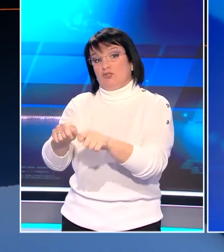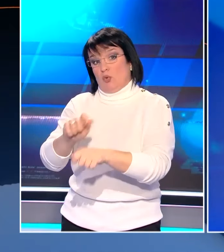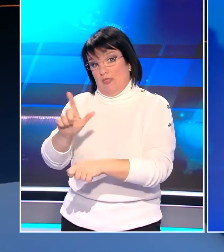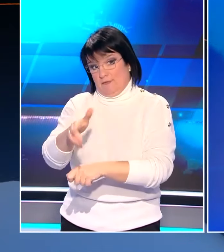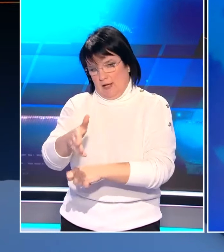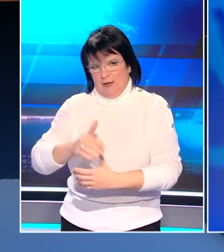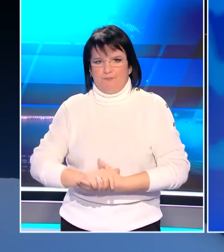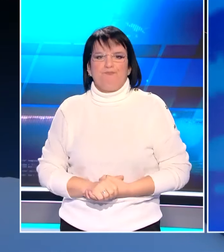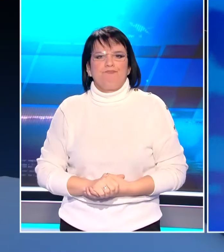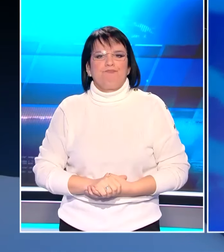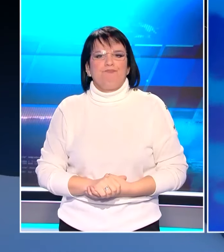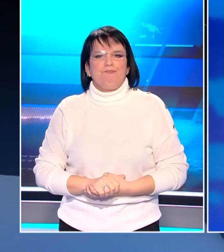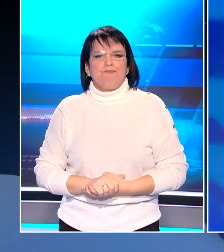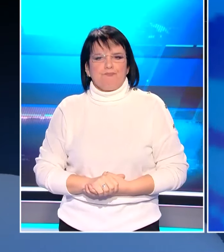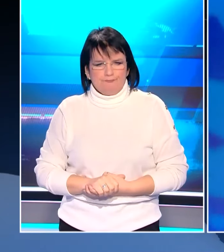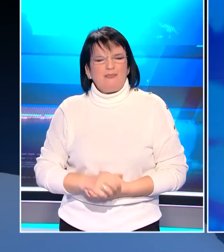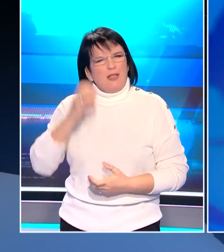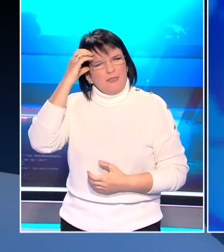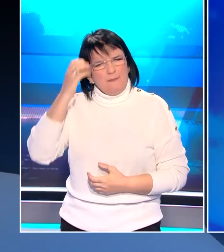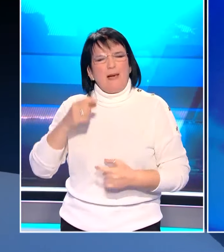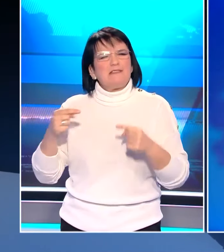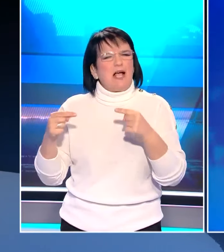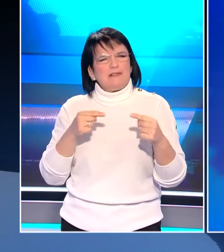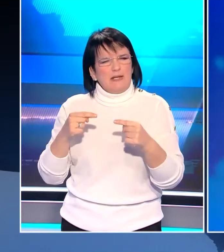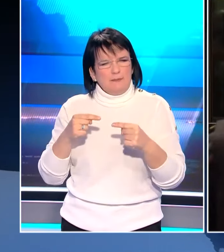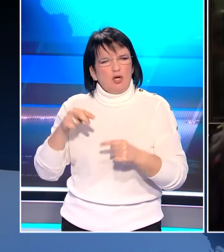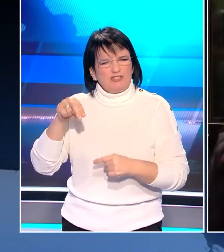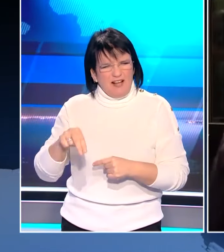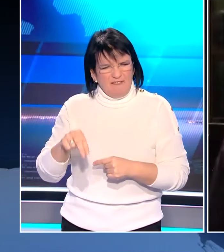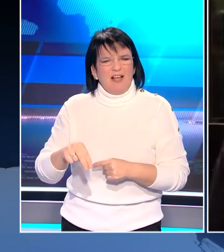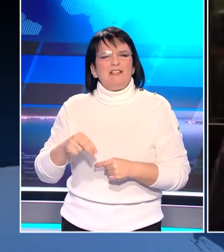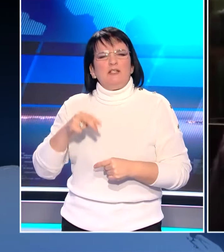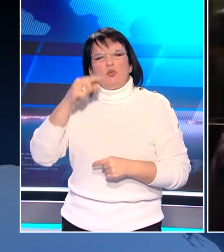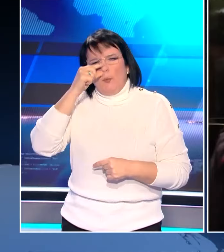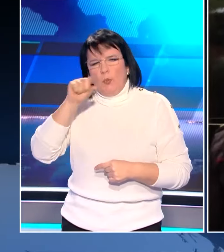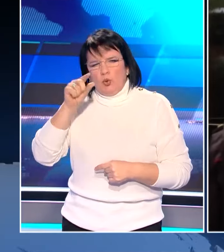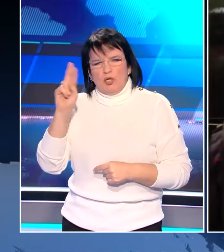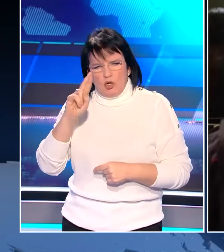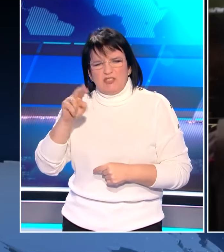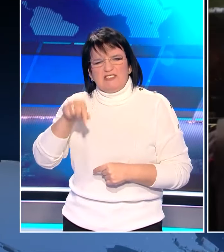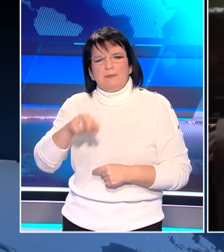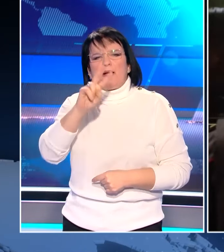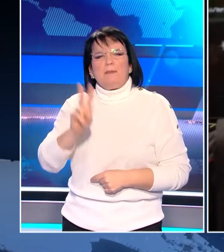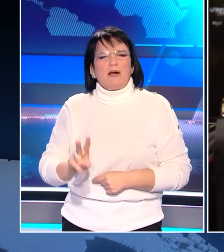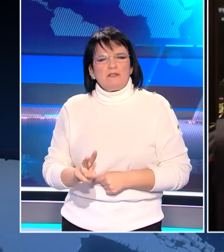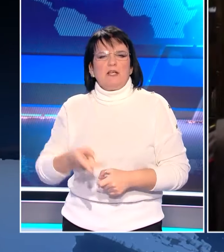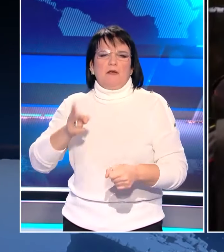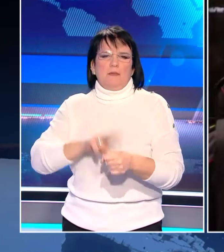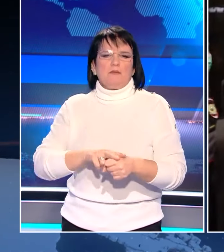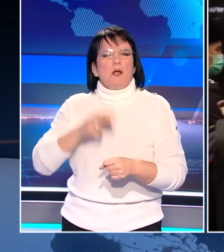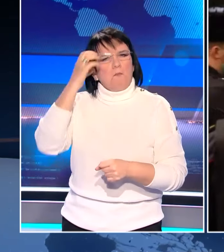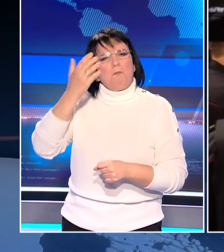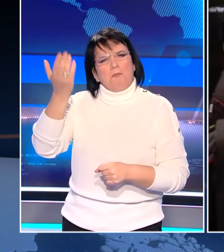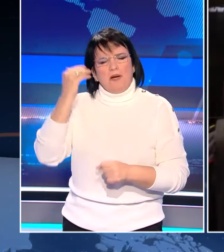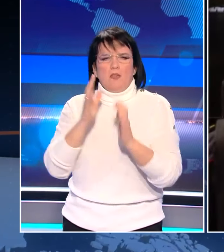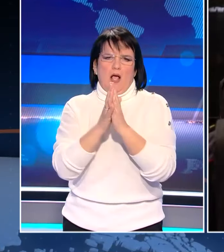Ο υπαριθμόν 1 αντίπαλος του Κρεμλίνου Αλέξαη Ναβάλνη πέθανε σήμερα στη φυλακή του Αρκτικού κύκλου όπου εξέτει επεινή 19